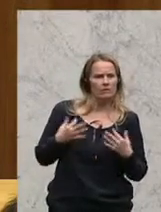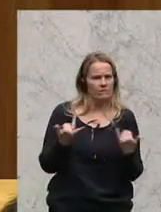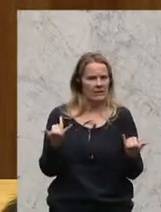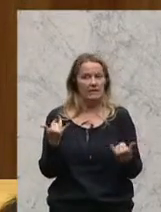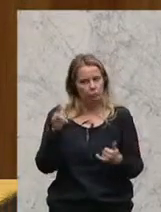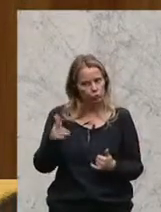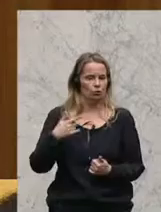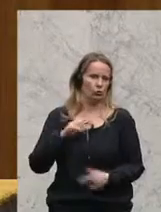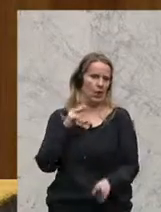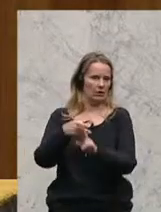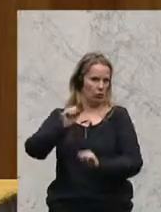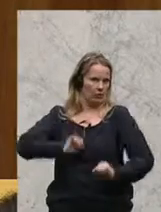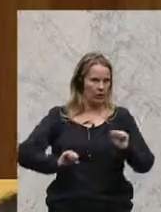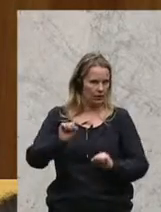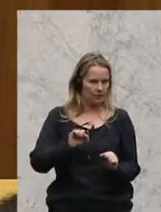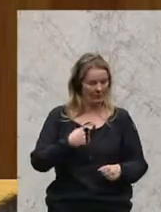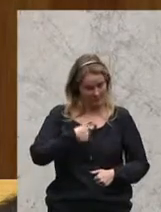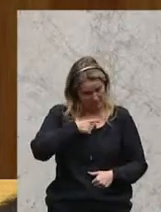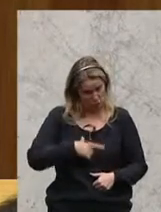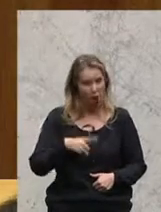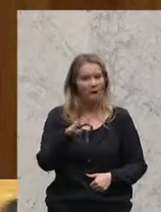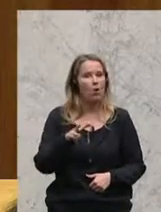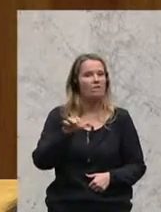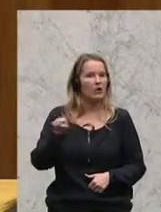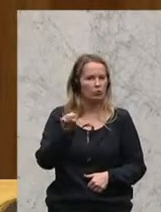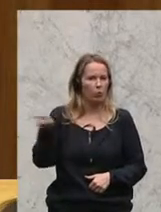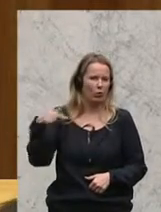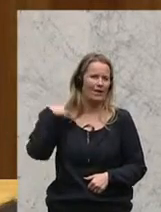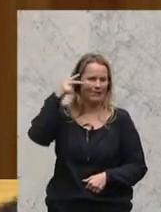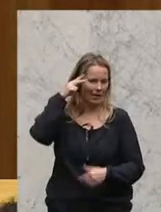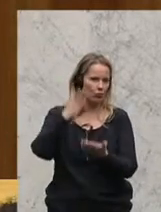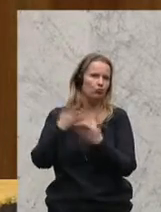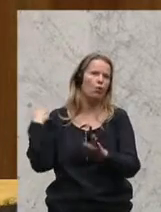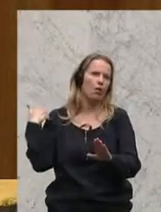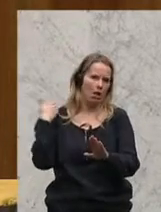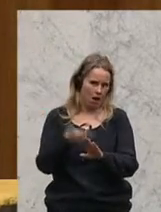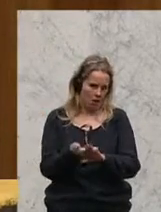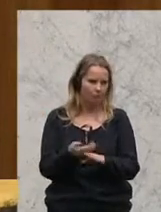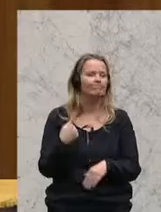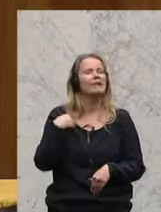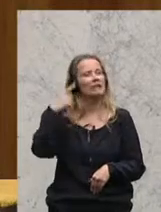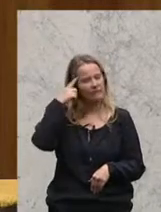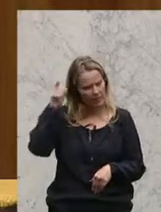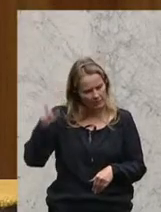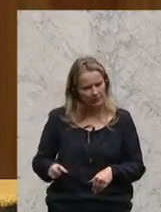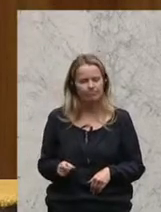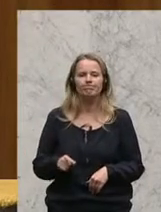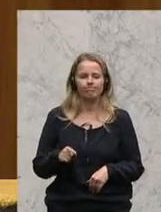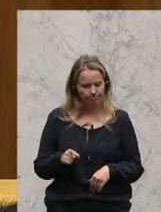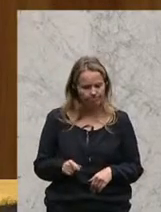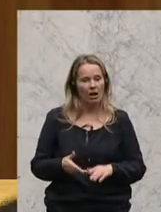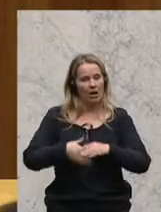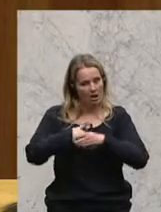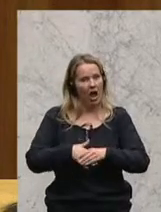müssen wir reagieren. Und persönlich kenne ich Wolfgang Sobotka eigentlich schon sehr lange. Und ich weiß, dass er wirklich Handschlagqualität